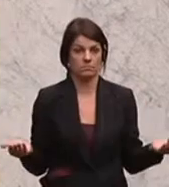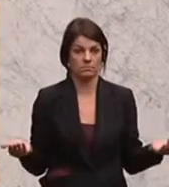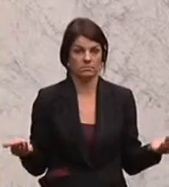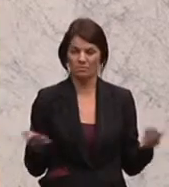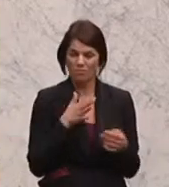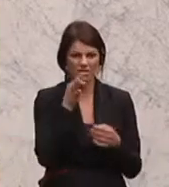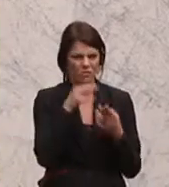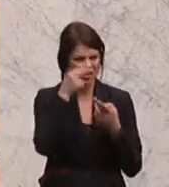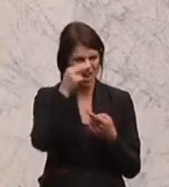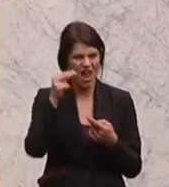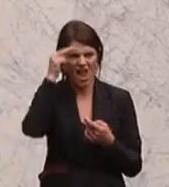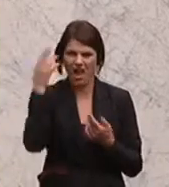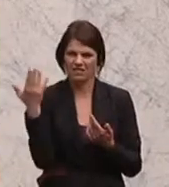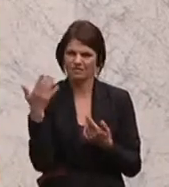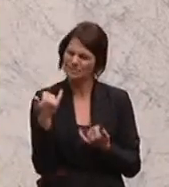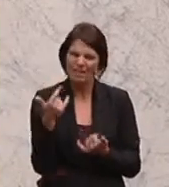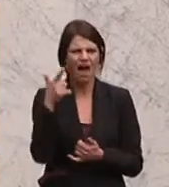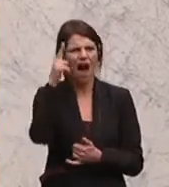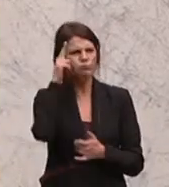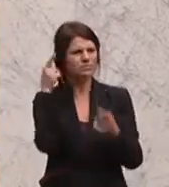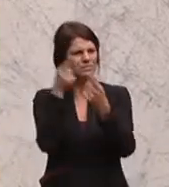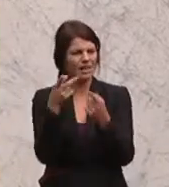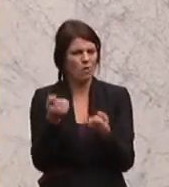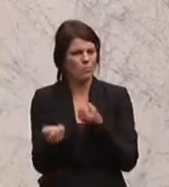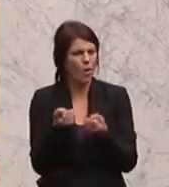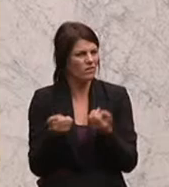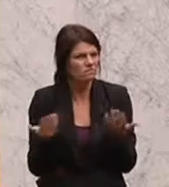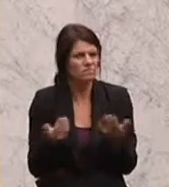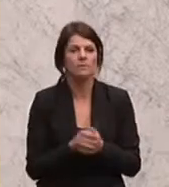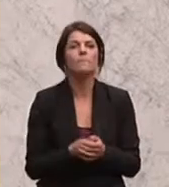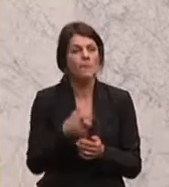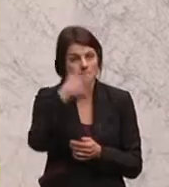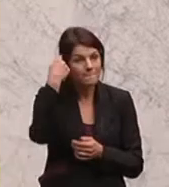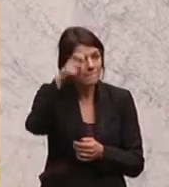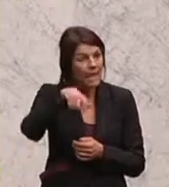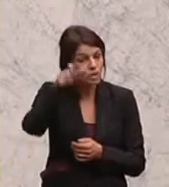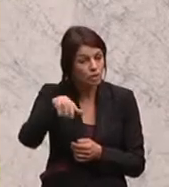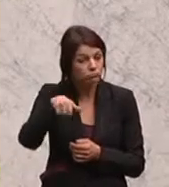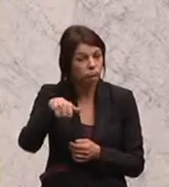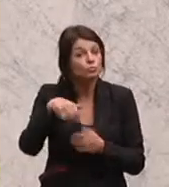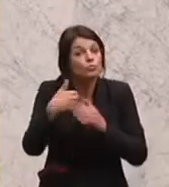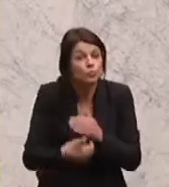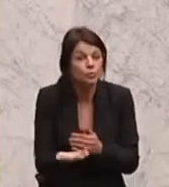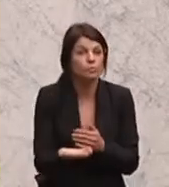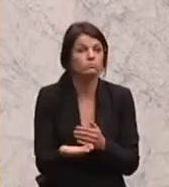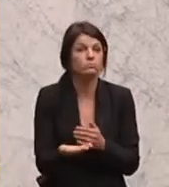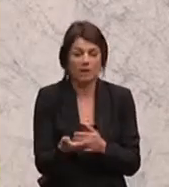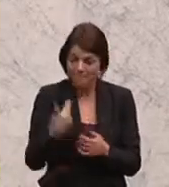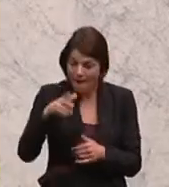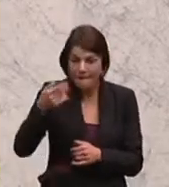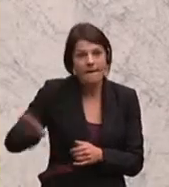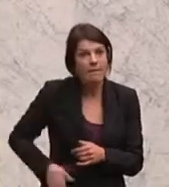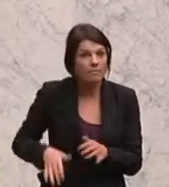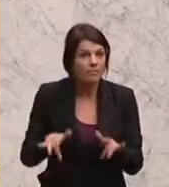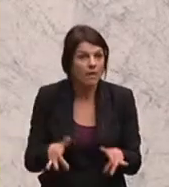Damen und Herren, es muss das vorrangige Ziel der Politik generell sein, dass die Menschen am Ende des Tages mehr Geld